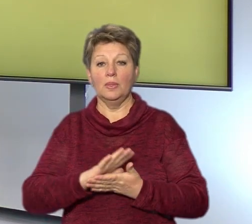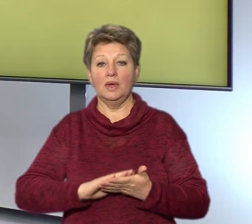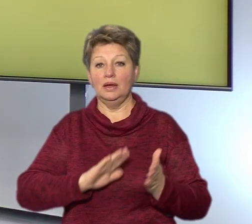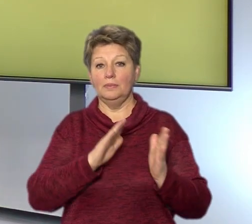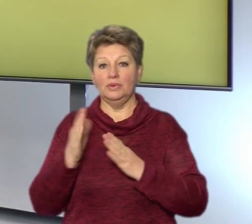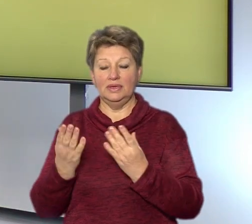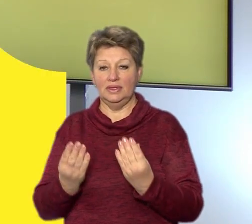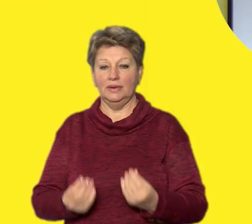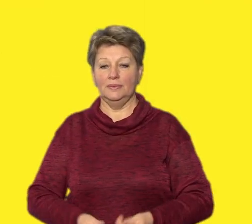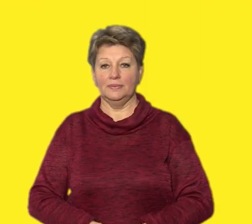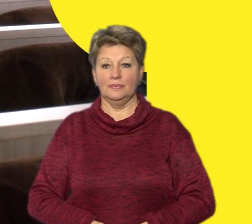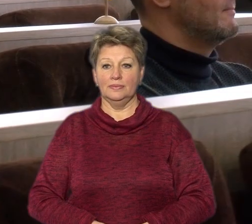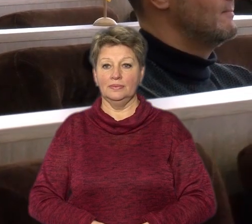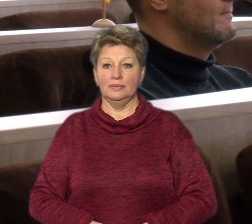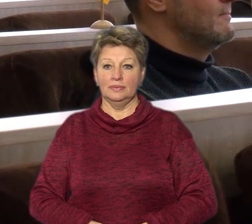про події дня.